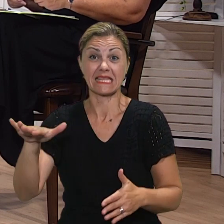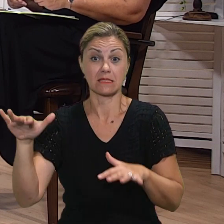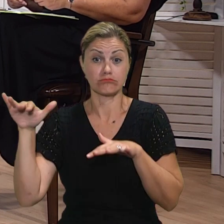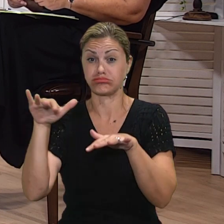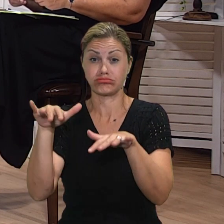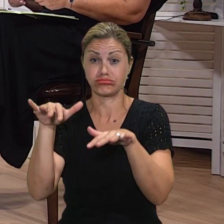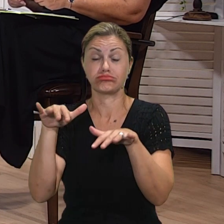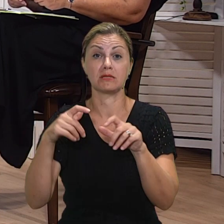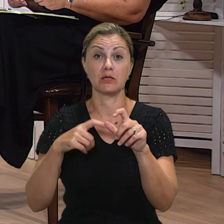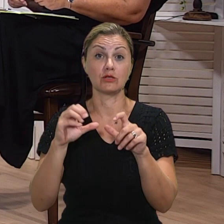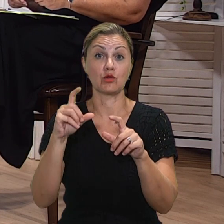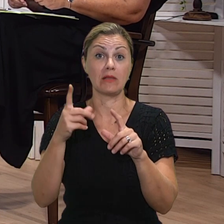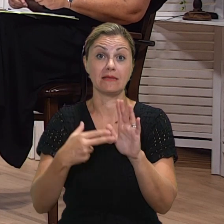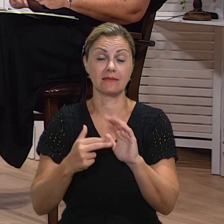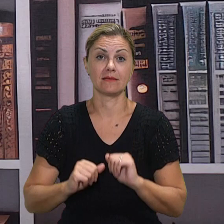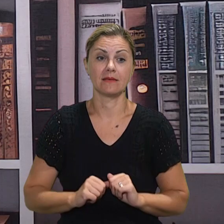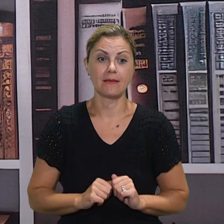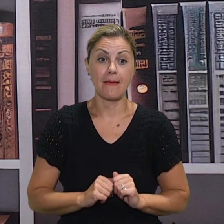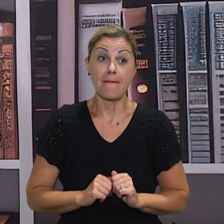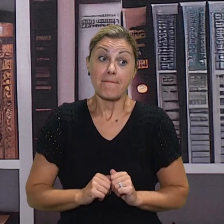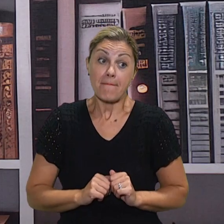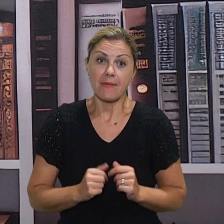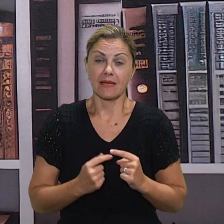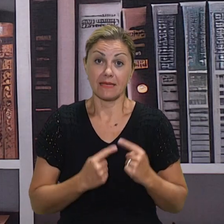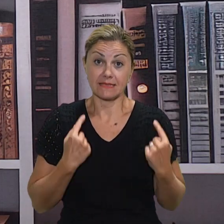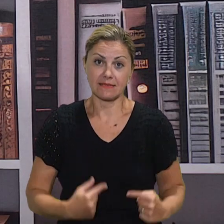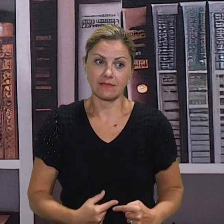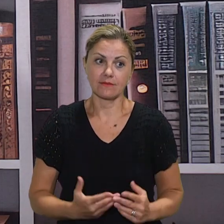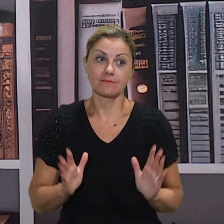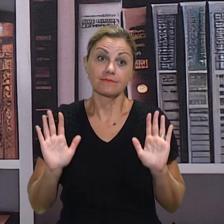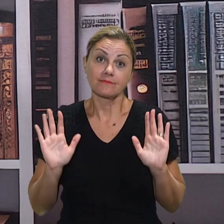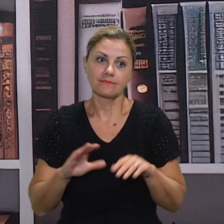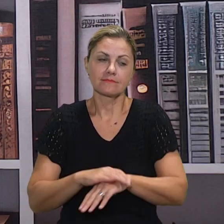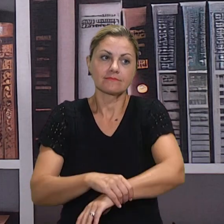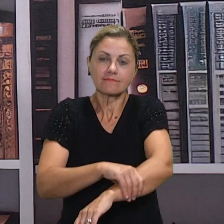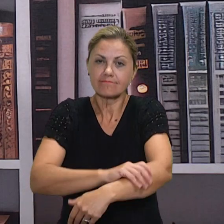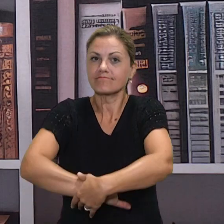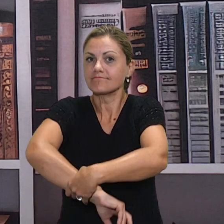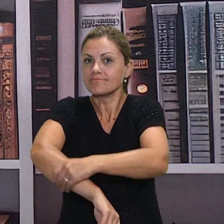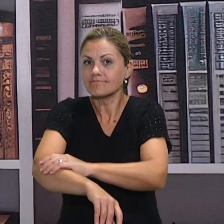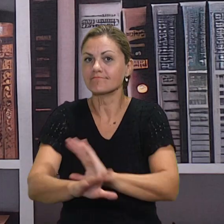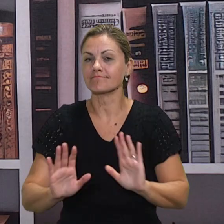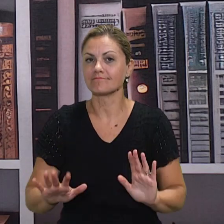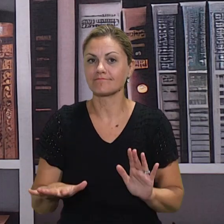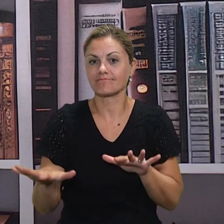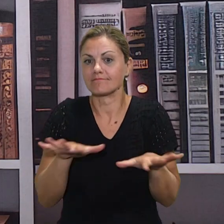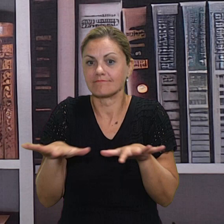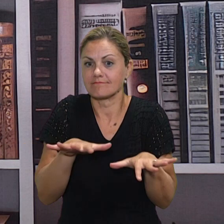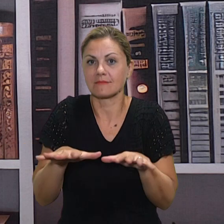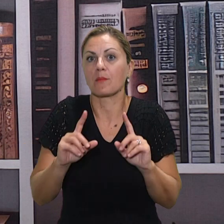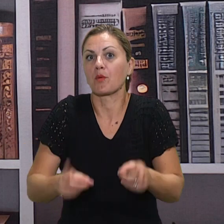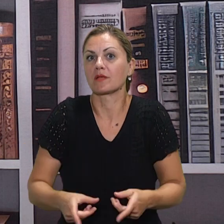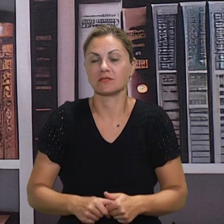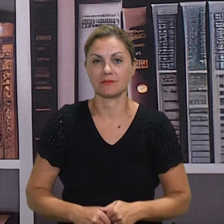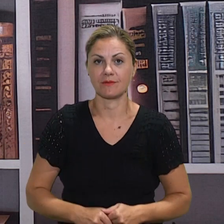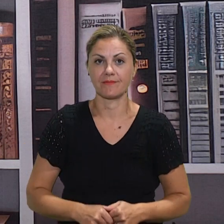Možete to realizirati do 2027. godine? Iskreno, mi ćemo se morati snaći u bilo kakvu situaciju u kojoj se nađemo. O